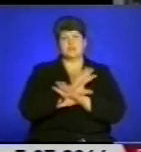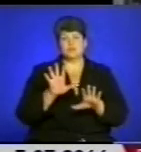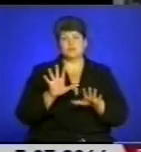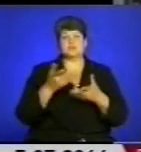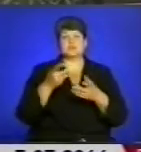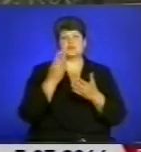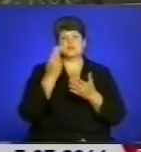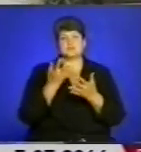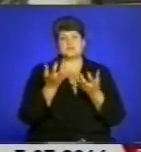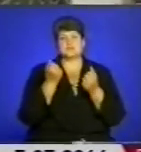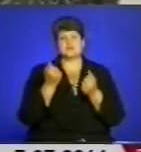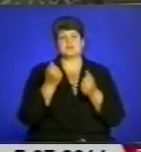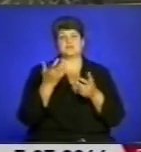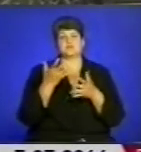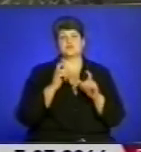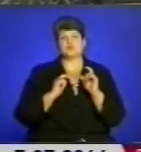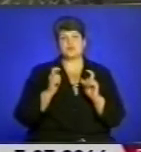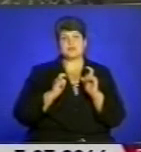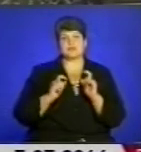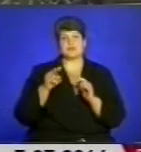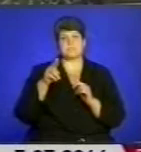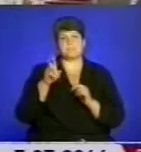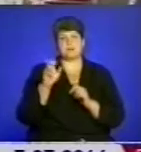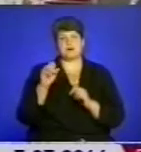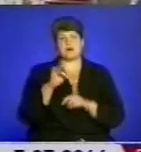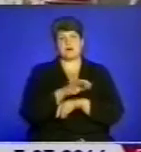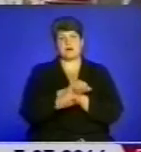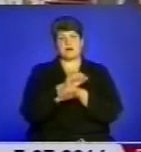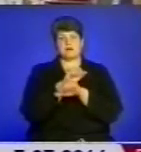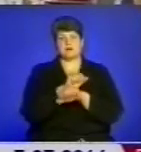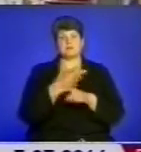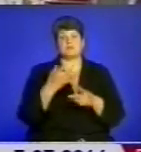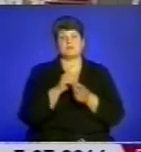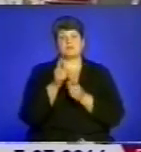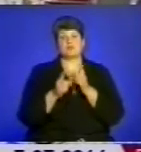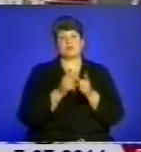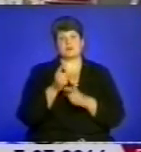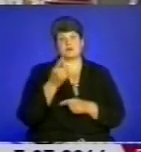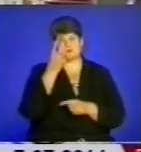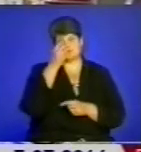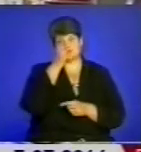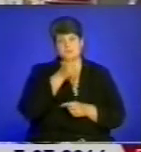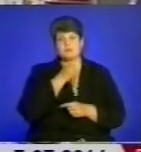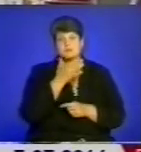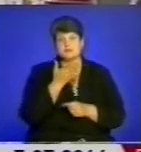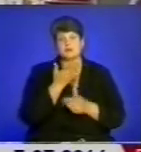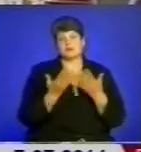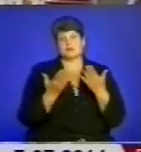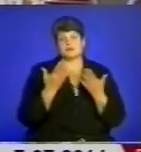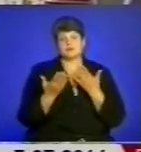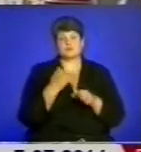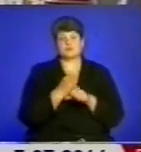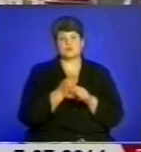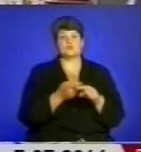музиканта Юрія Журавля, студент на барикадах. Ми змінилися за цей весь час, за цих чотири місяці. Якось зараз діємо в тому напрямку.